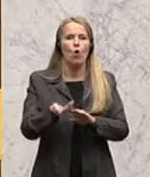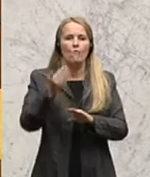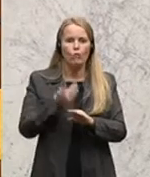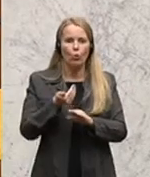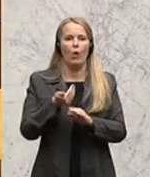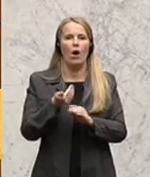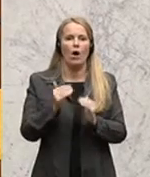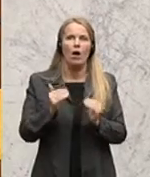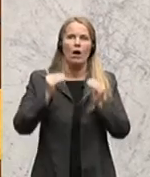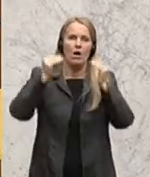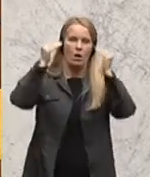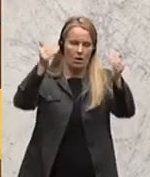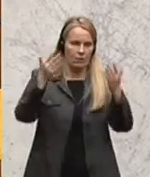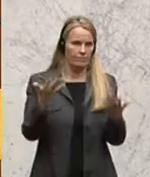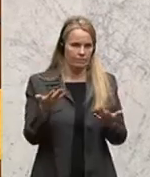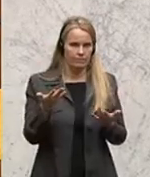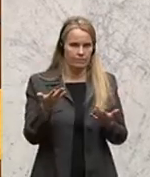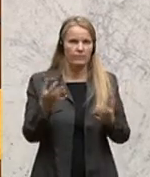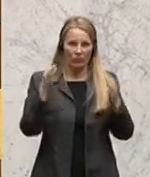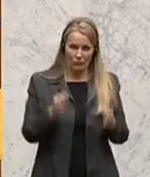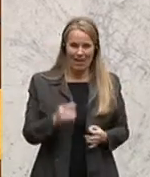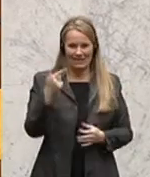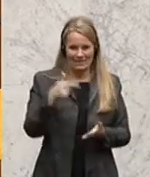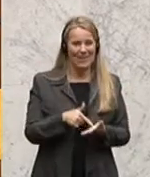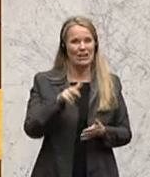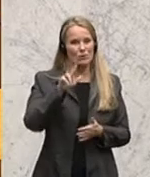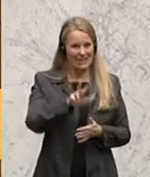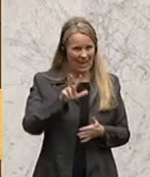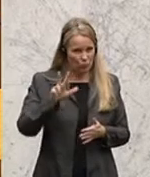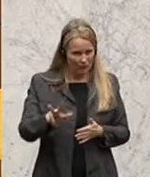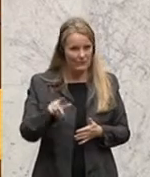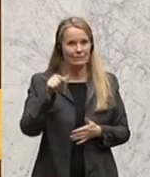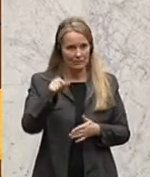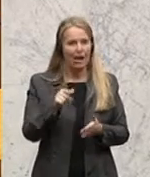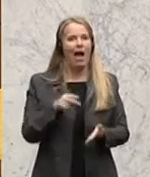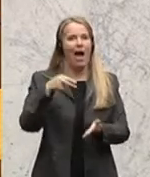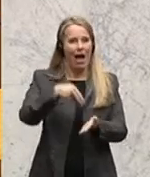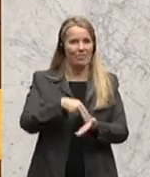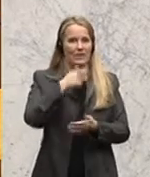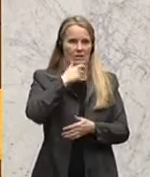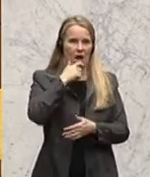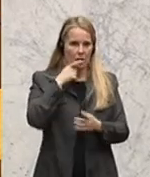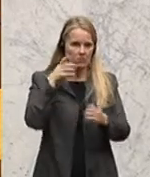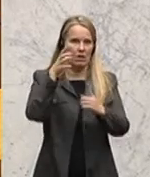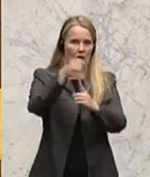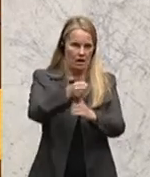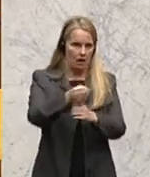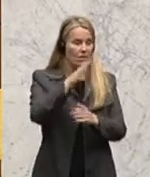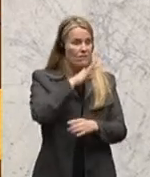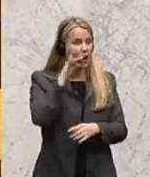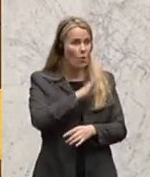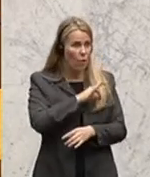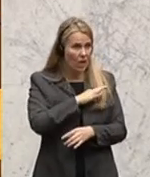werden muss. Fakt ist, dass wir mit 2033 dieses Antrittsalter erreicht haben. Und Fakt ist, Frau Kollegin,